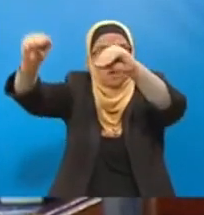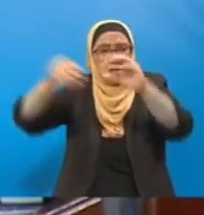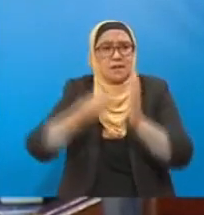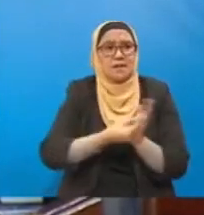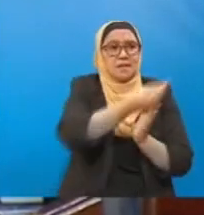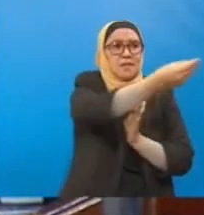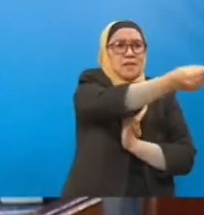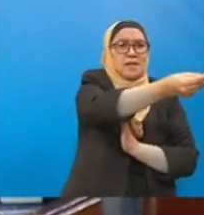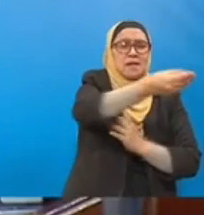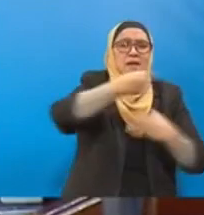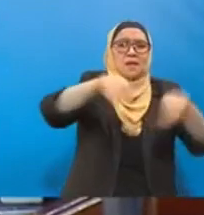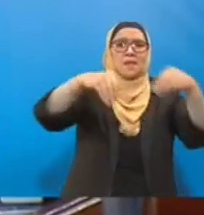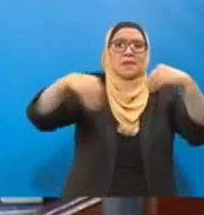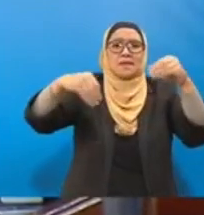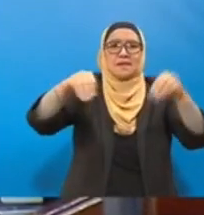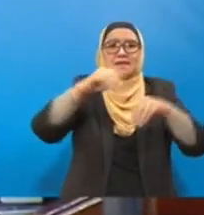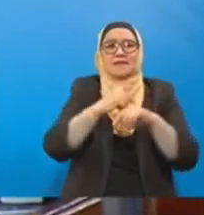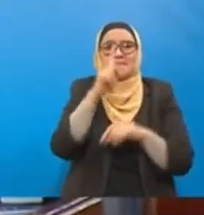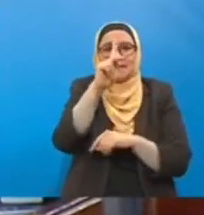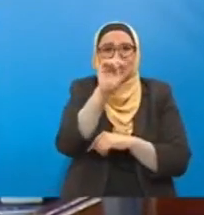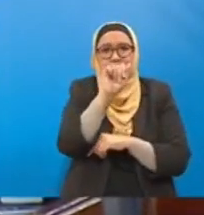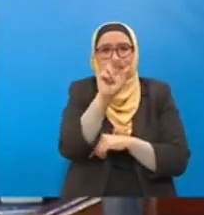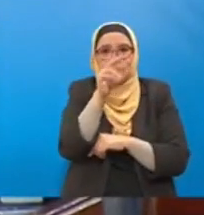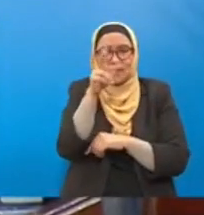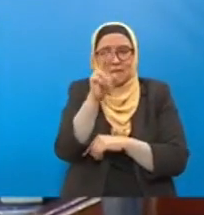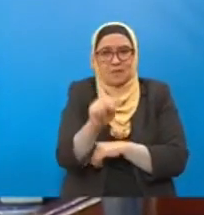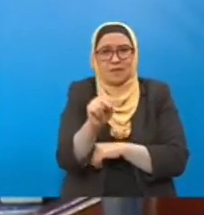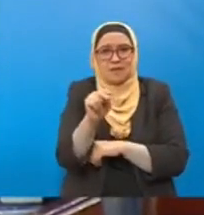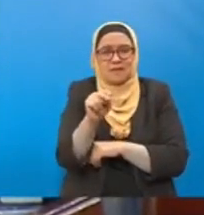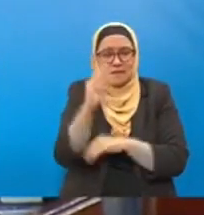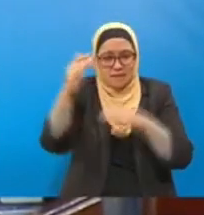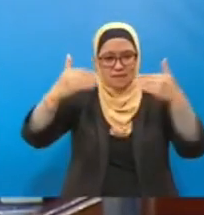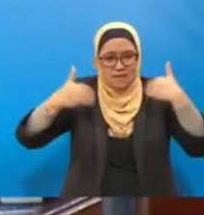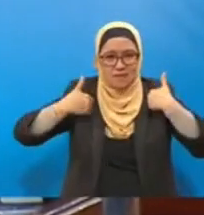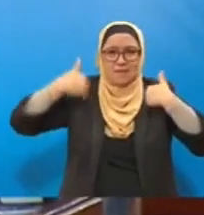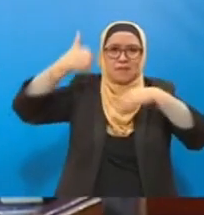kita akan adakan nanti dengan perdagangan karbon.